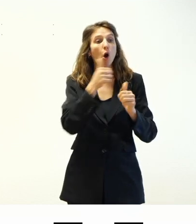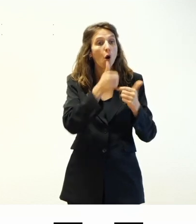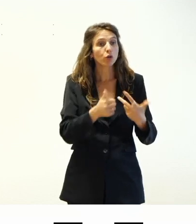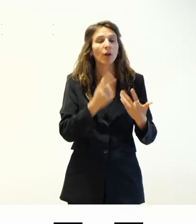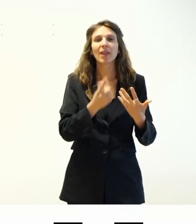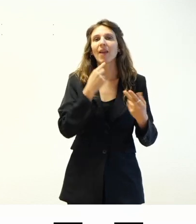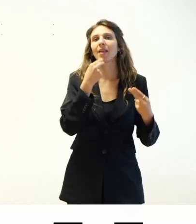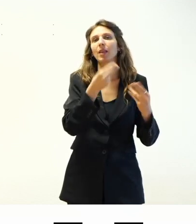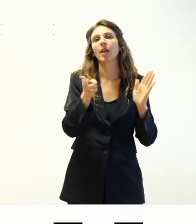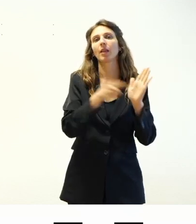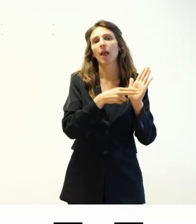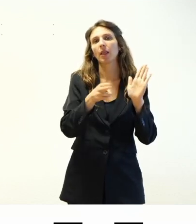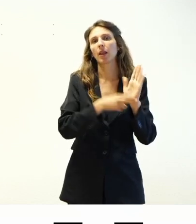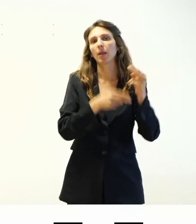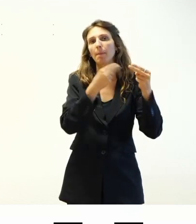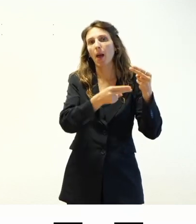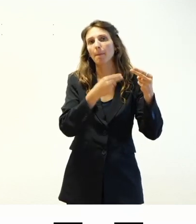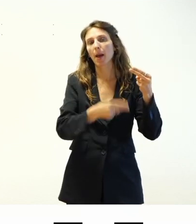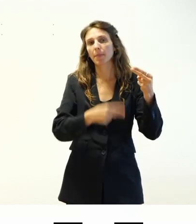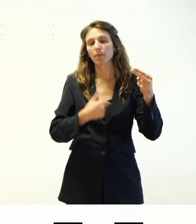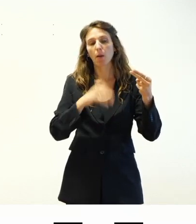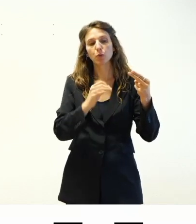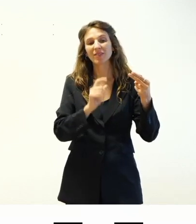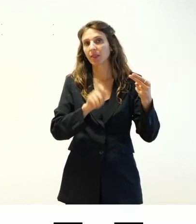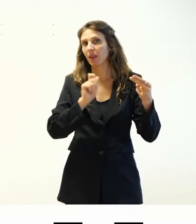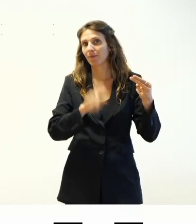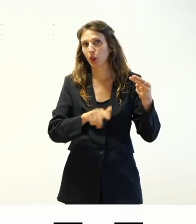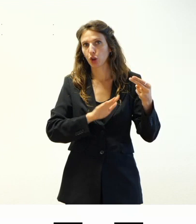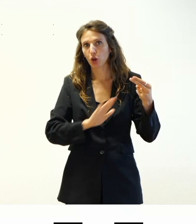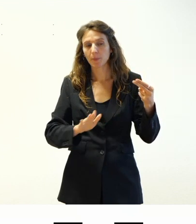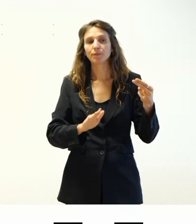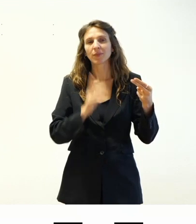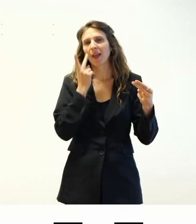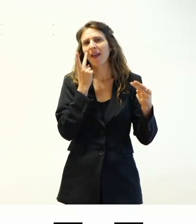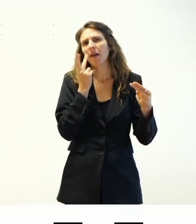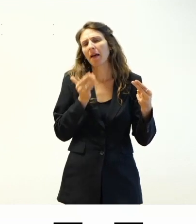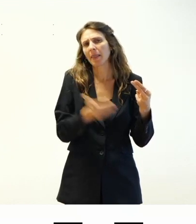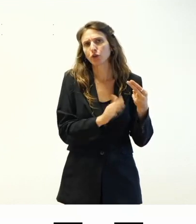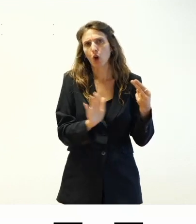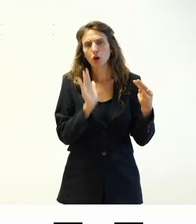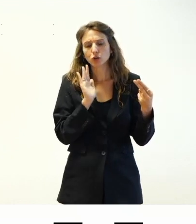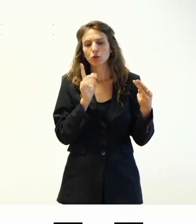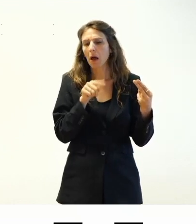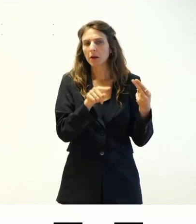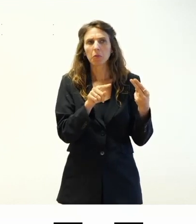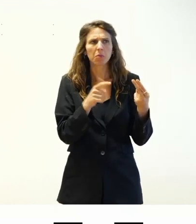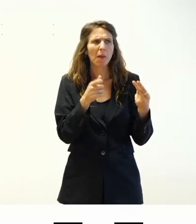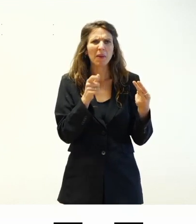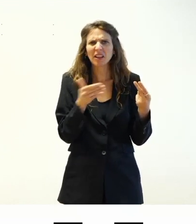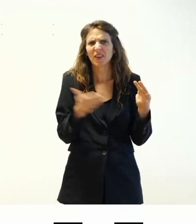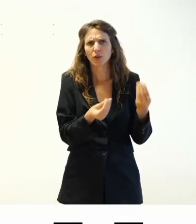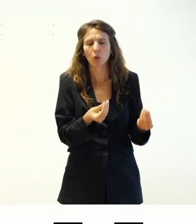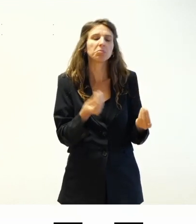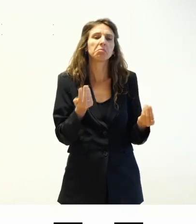un etichetta un pulsante di invio eventualmente nascosto visivamente ma anche qui perché nascondere visivamente qualcosa